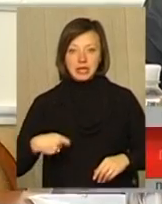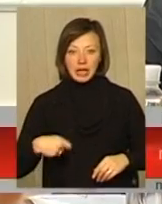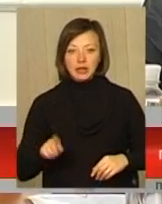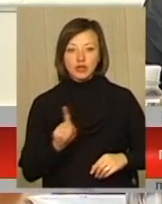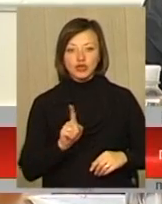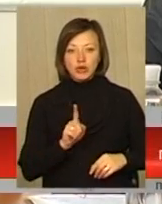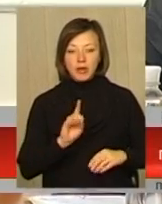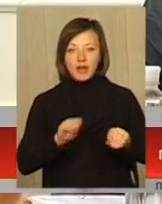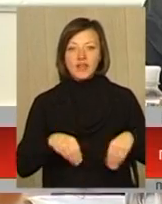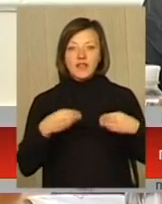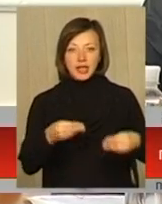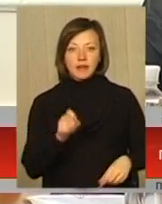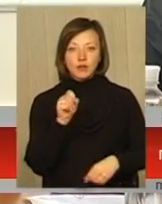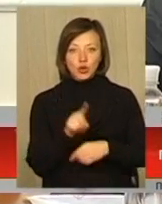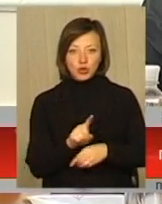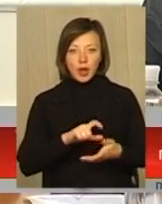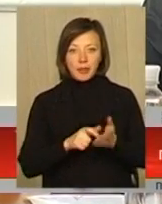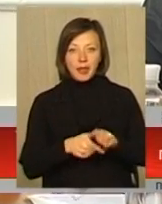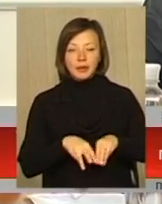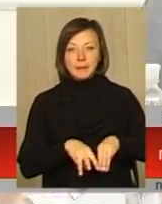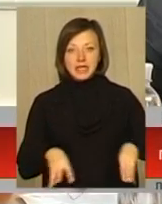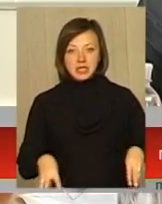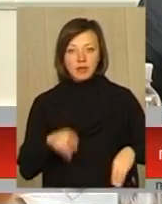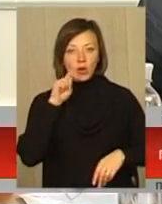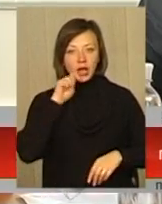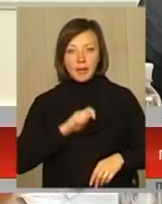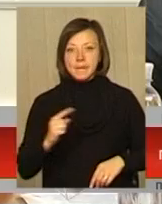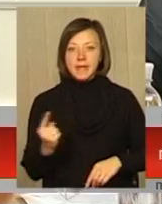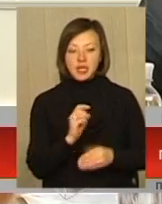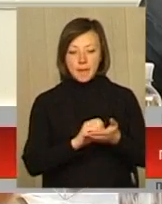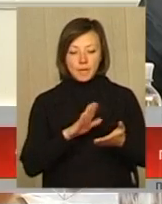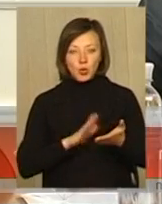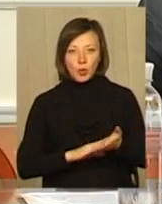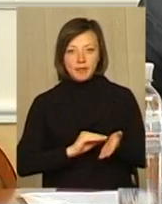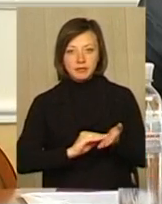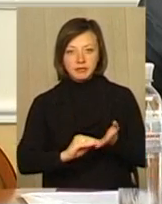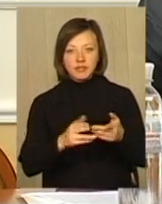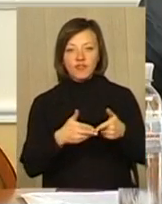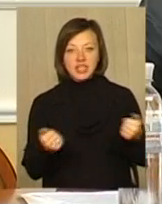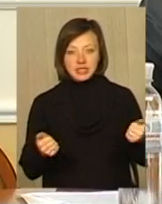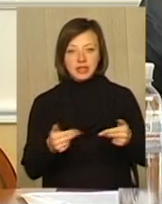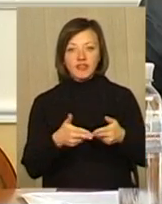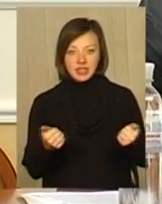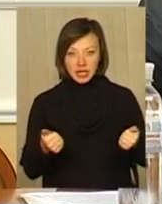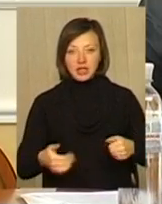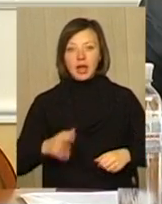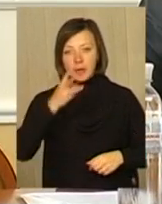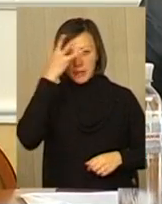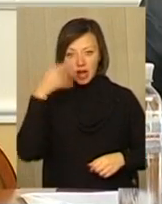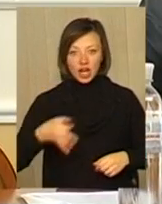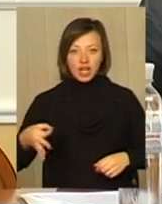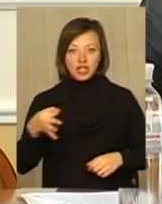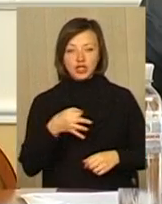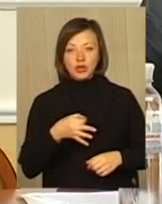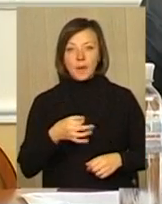щоб він видав доручення Кабінету міністрів України. Першим пунктом стоїть – визнати Хмельниччину пілотним